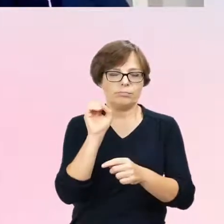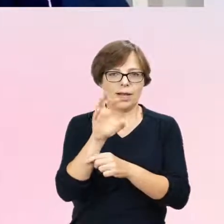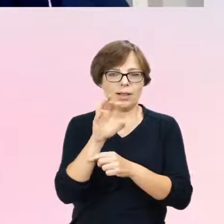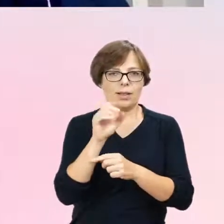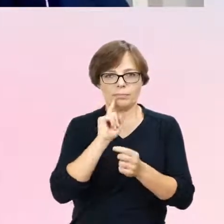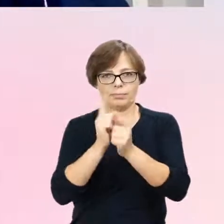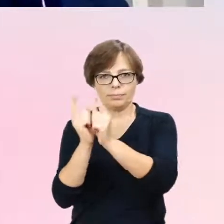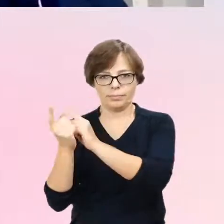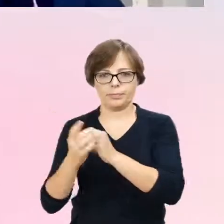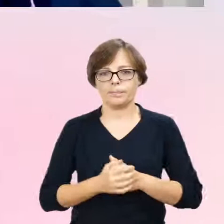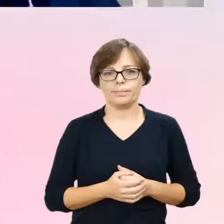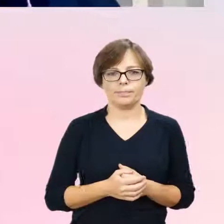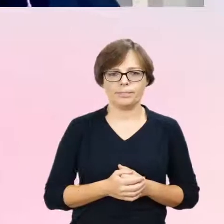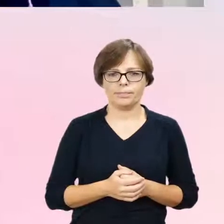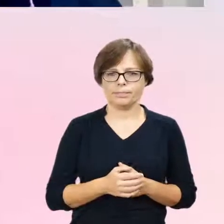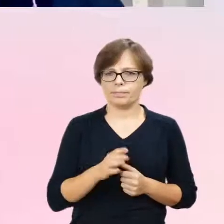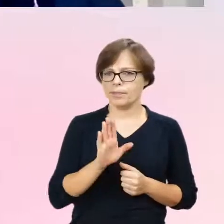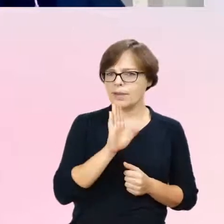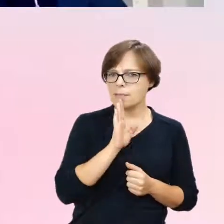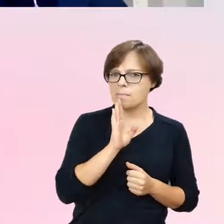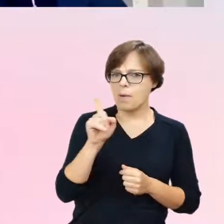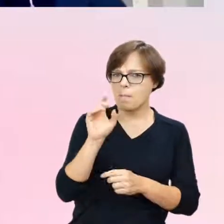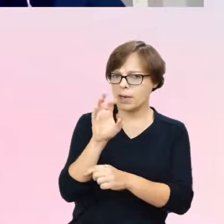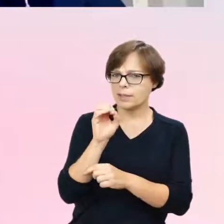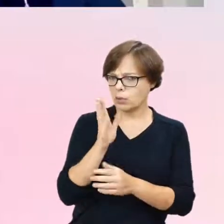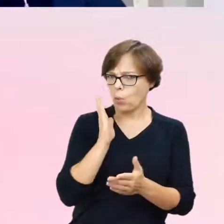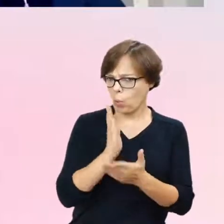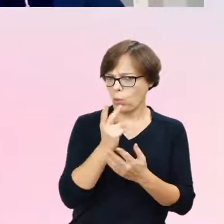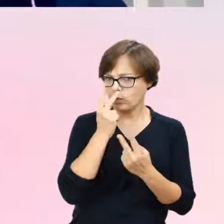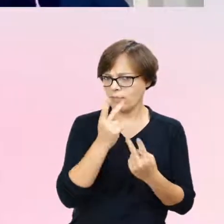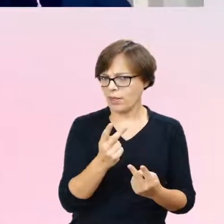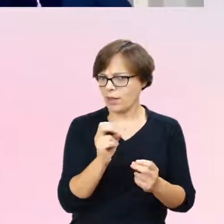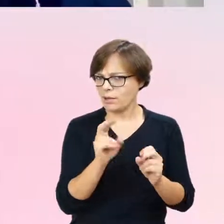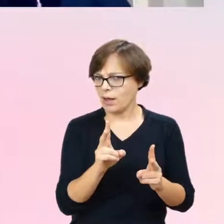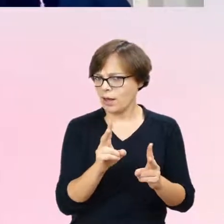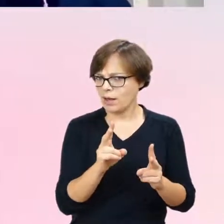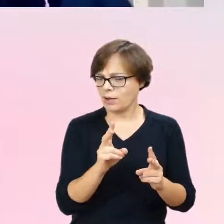Mam poczucie, że teraz ta prezentacja jest już dobrze widzialna, tak?